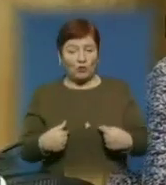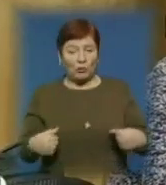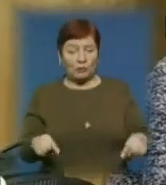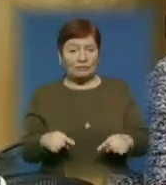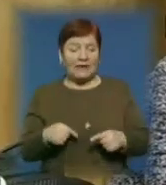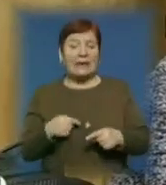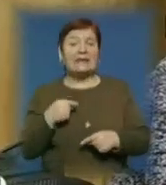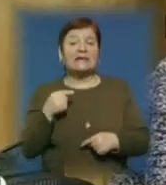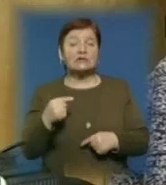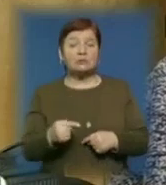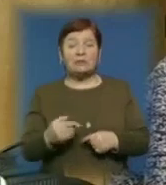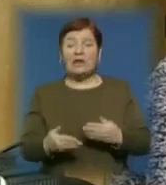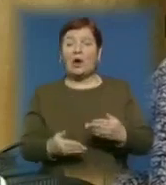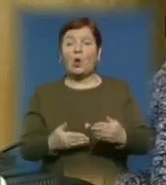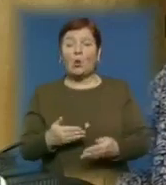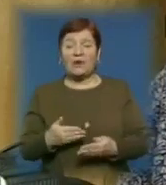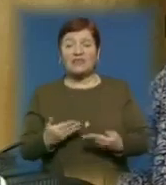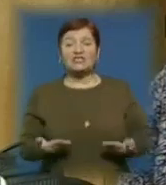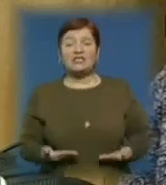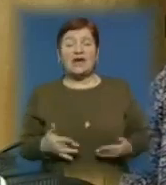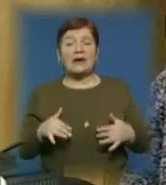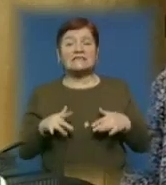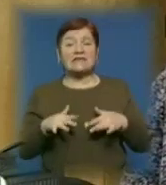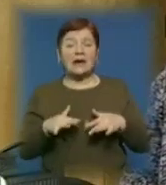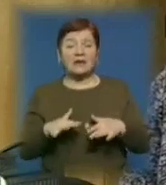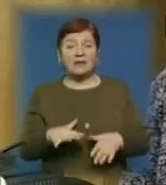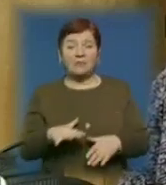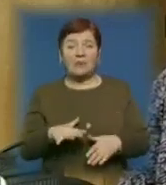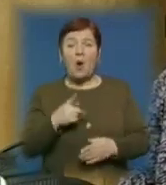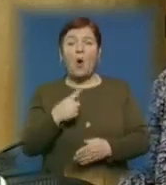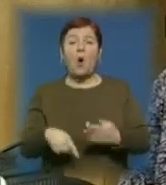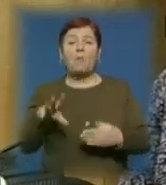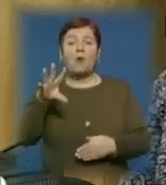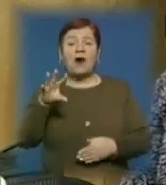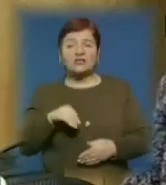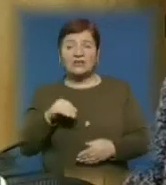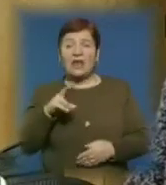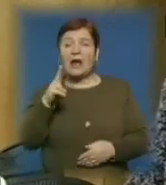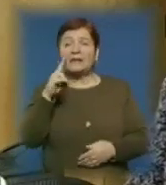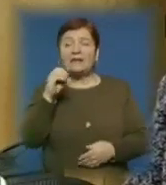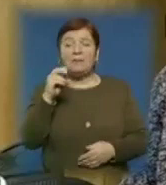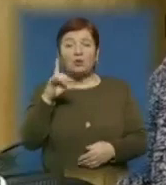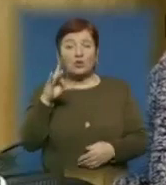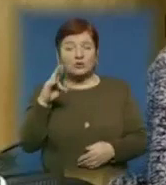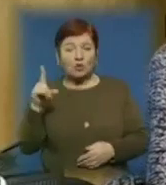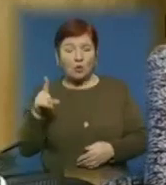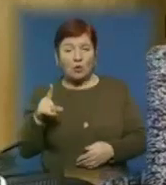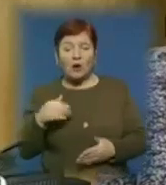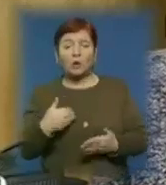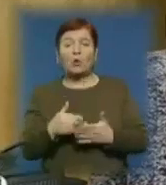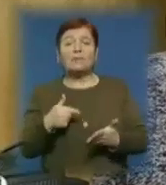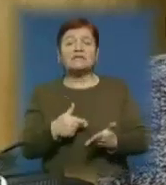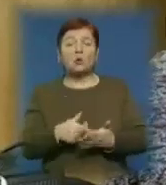Наступні кроки – це вжиття заходів щодо погашення дебіторської заборгованості або недоємки платежів до міського